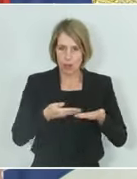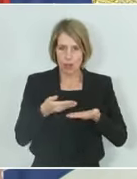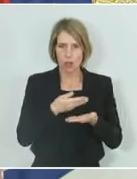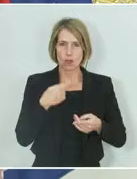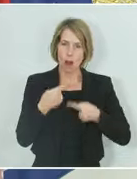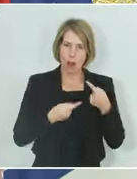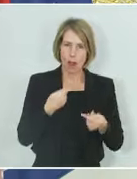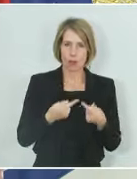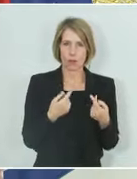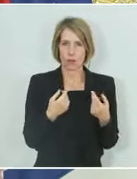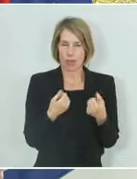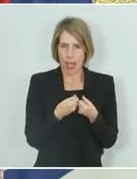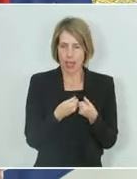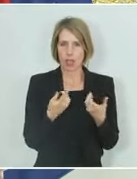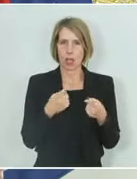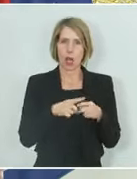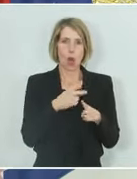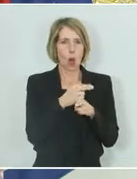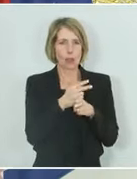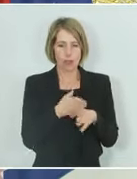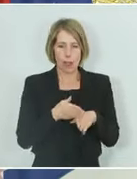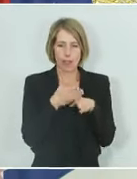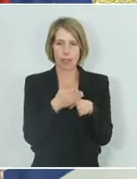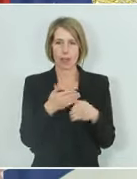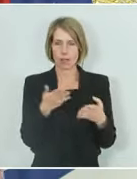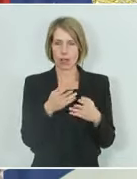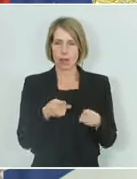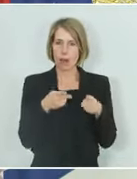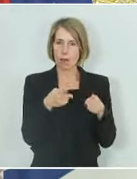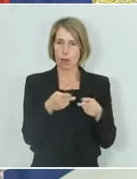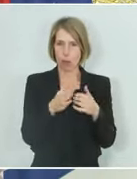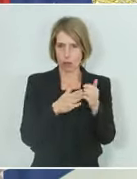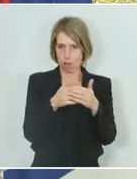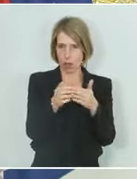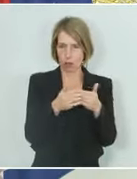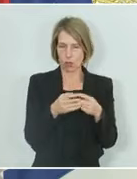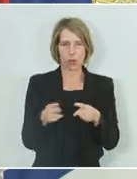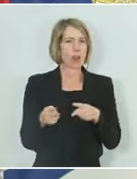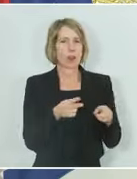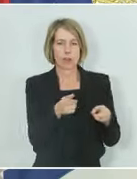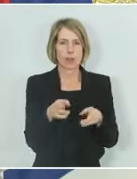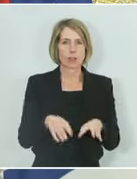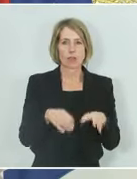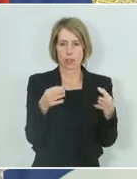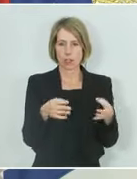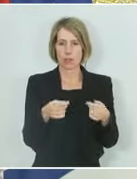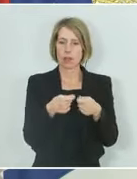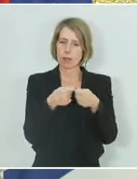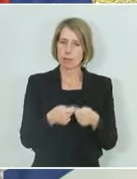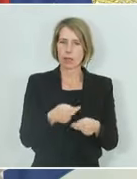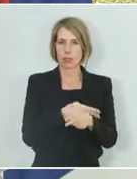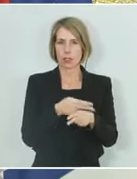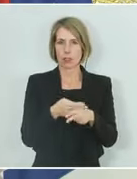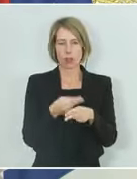dabei auch einen Beitrag leisten kann, eine Brücke zu bilden. Einen Weg zu finden, die Mitgliedstaaten noch davon zu überzeugen,